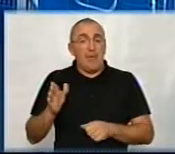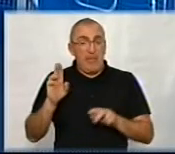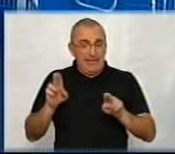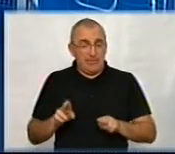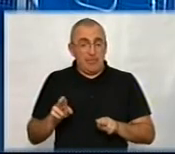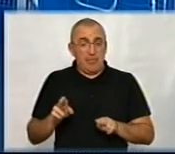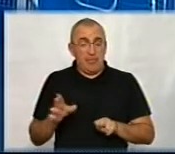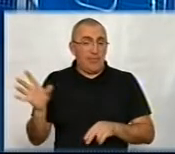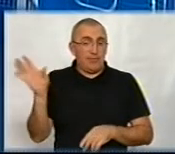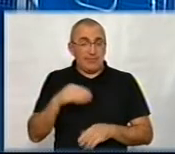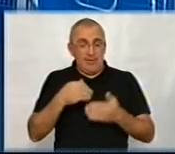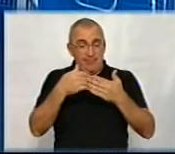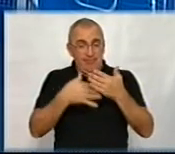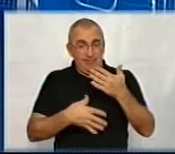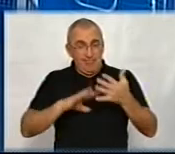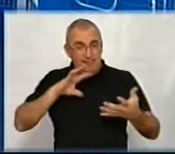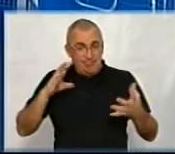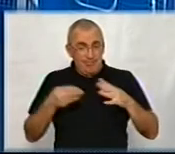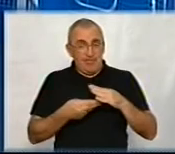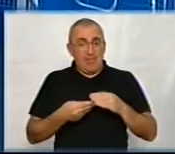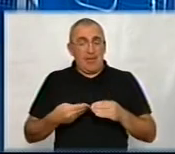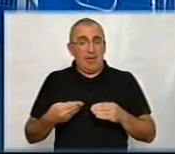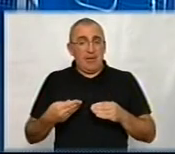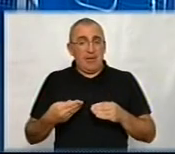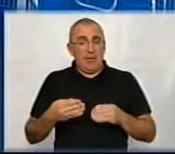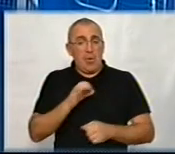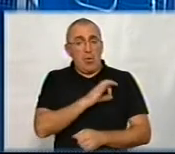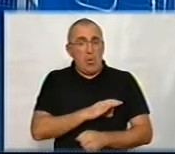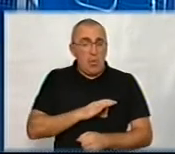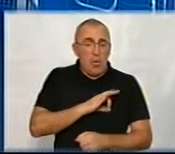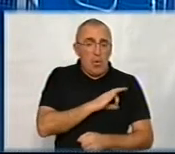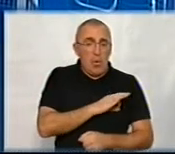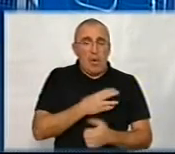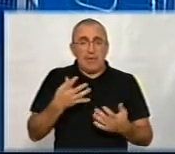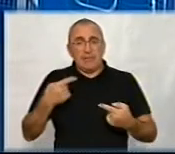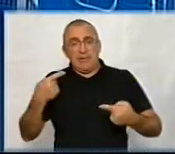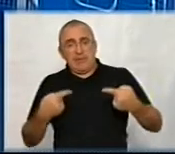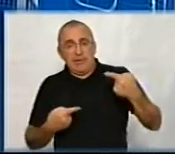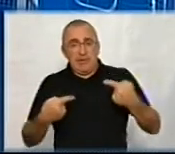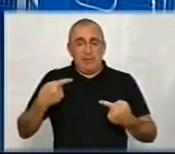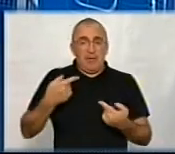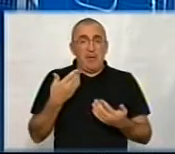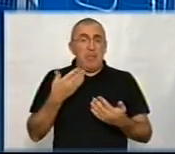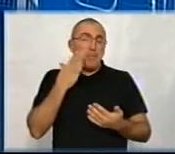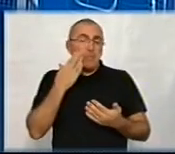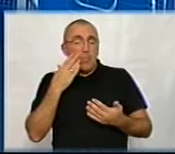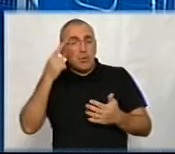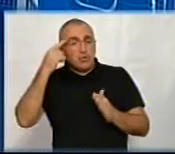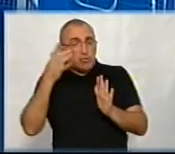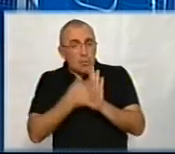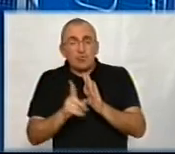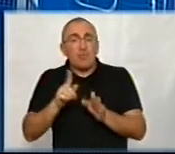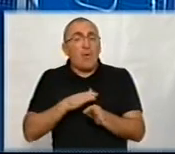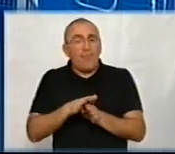весь контекст нас зараз зводиться до такої певної юридичної дискусії. Ми маємо приблизно зрозуміти, що, власне,